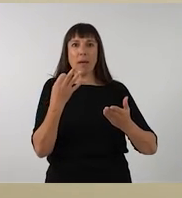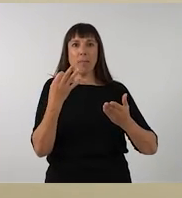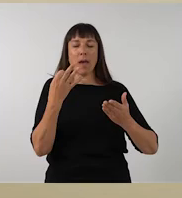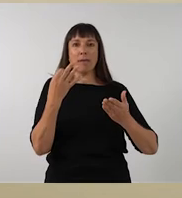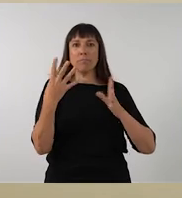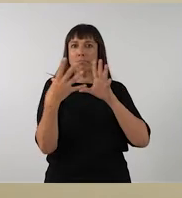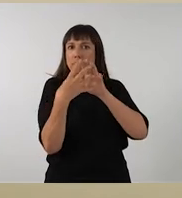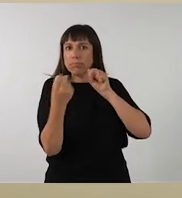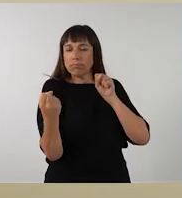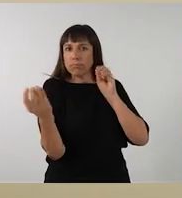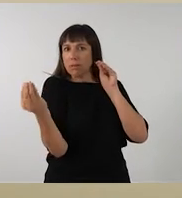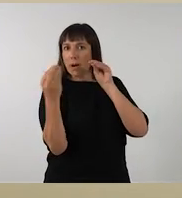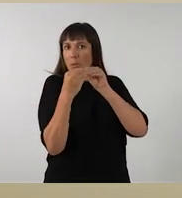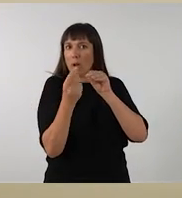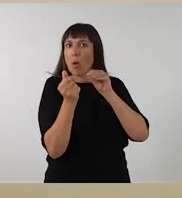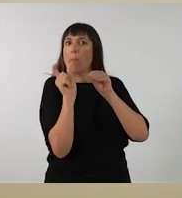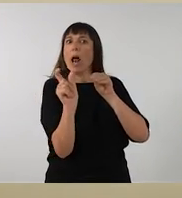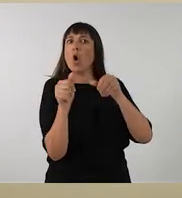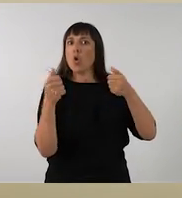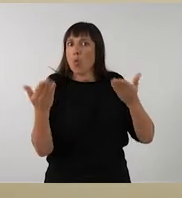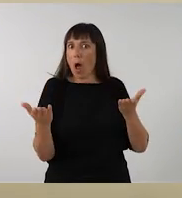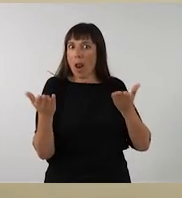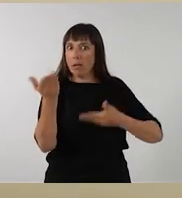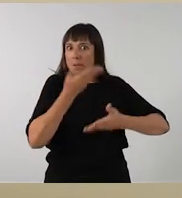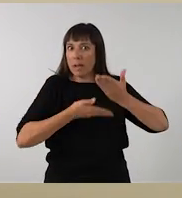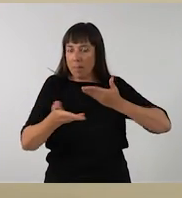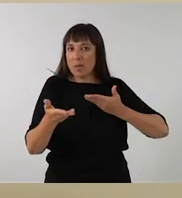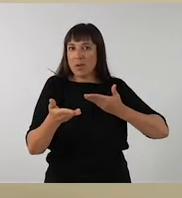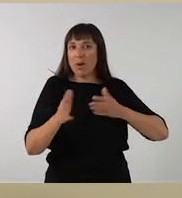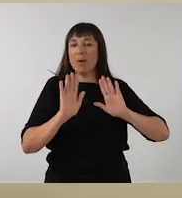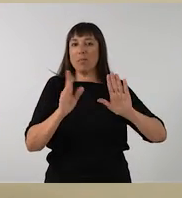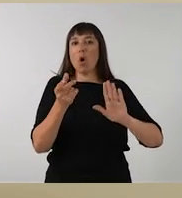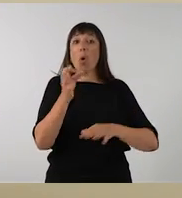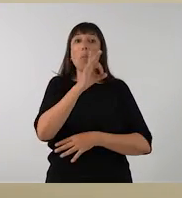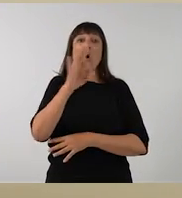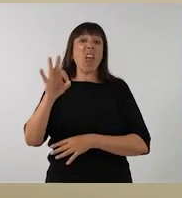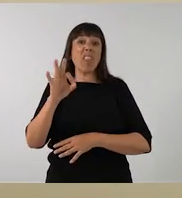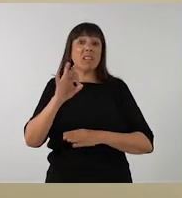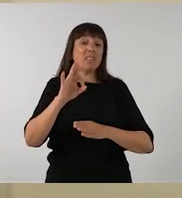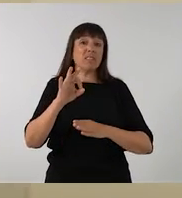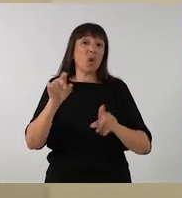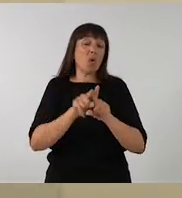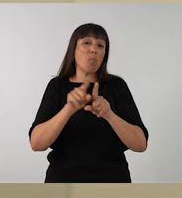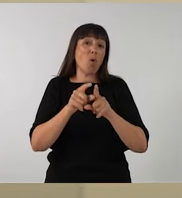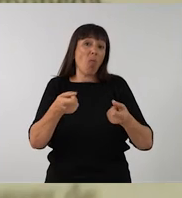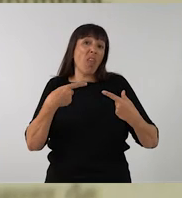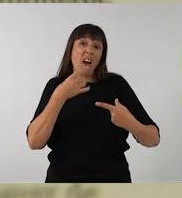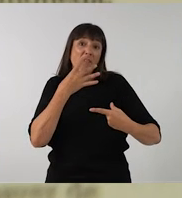dificultat d'haver-se de posar d'acord respecte al valor d'allò intercanviat. Les monedes al final